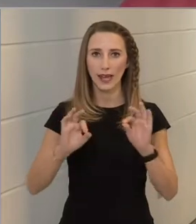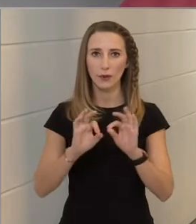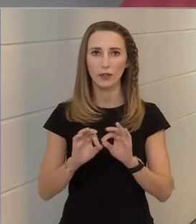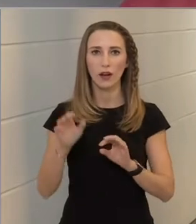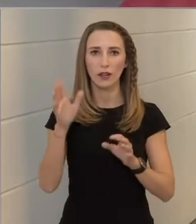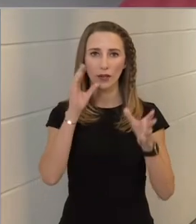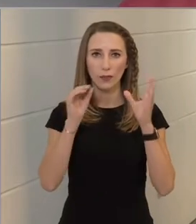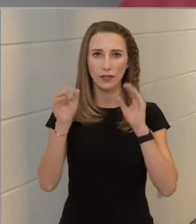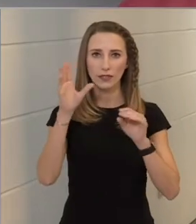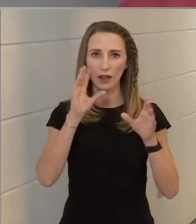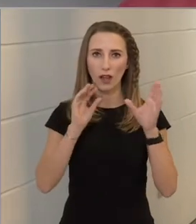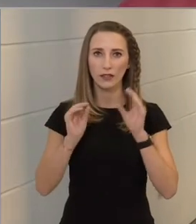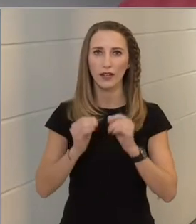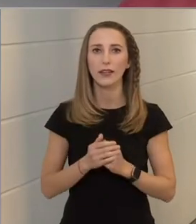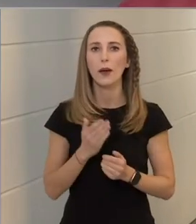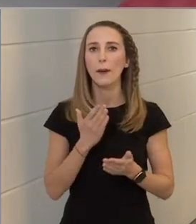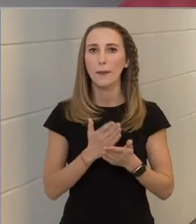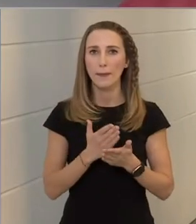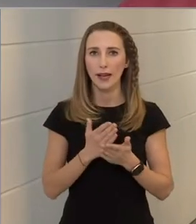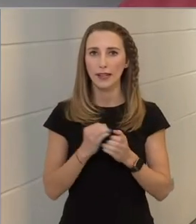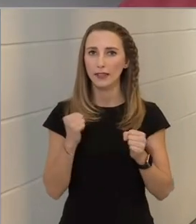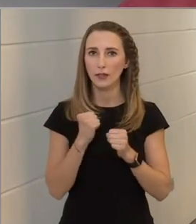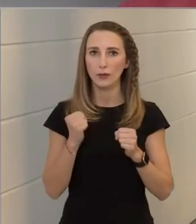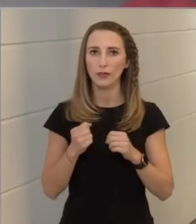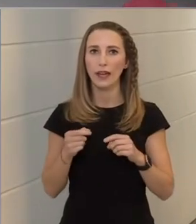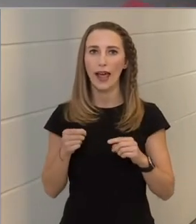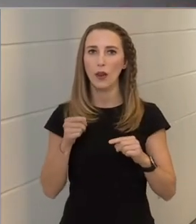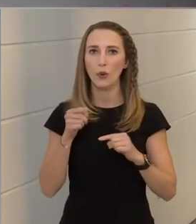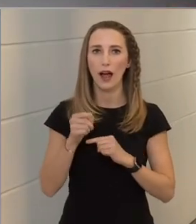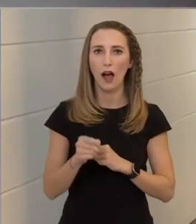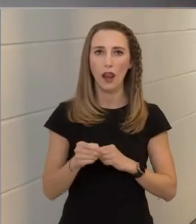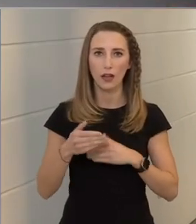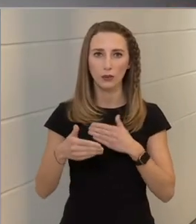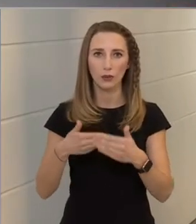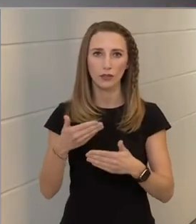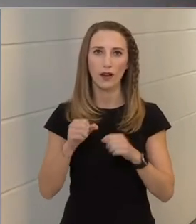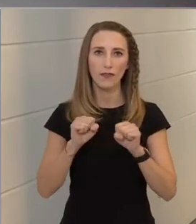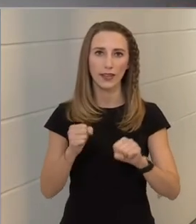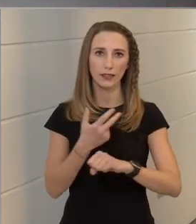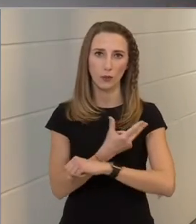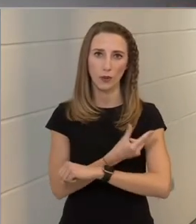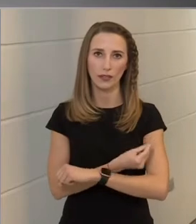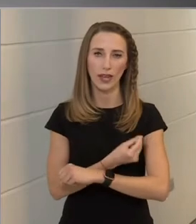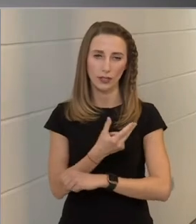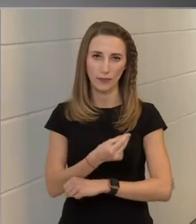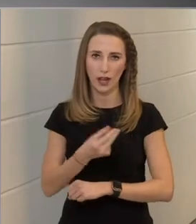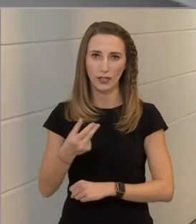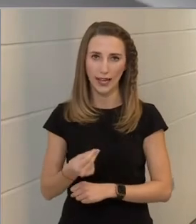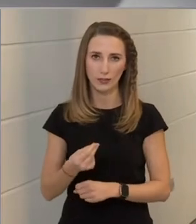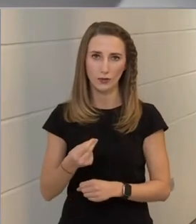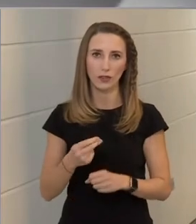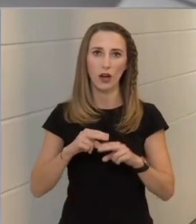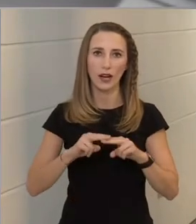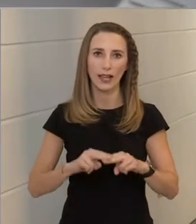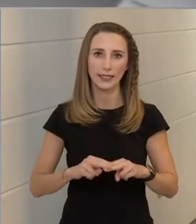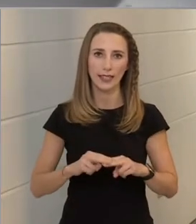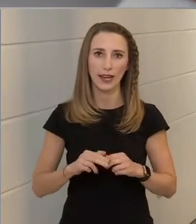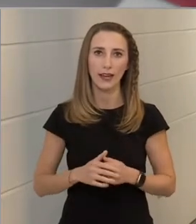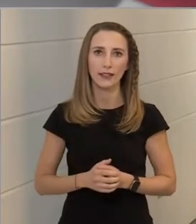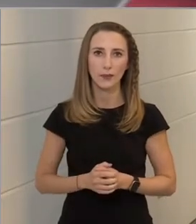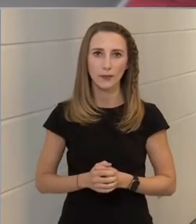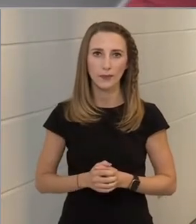tapasztalatait, ahol már nagyon előre haladott a védőoltási beadásoknak a rendszere,